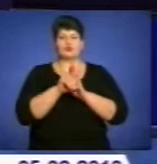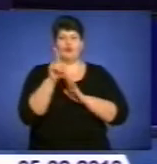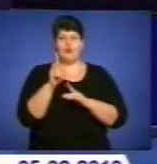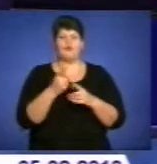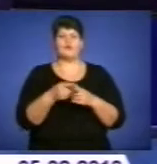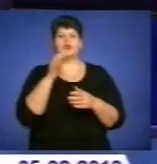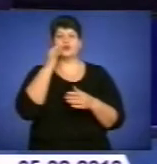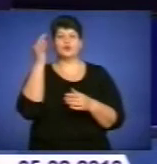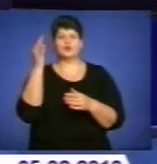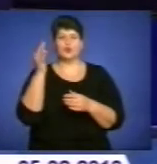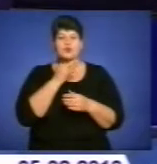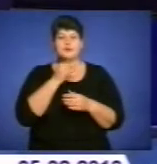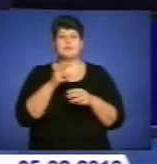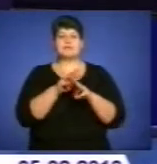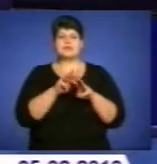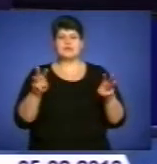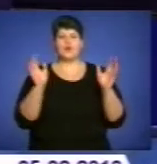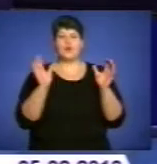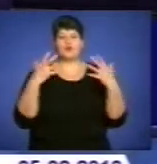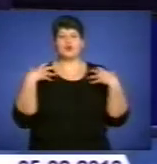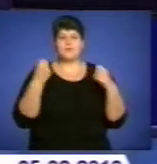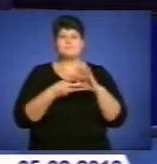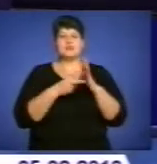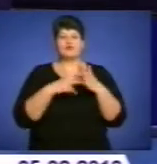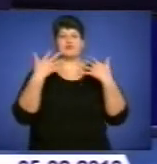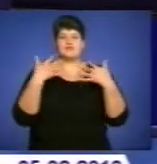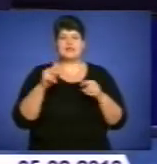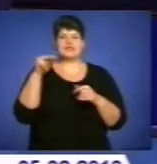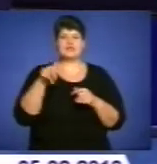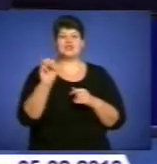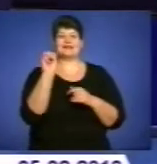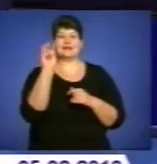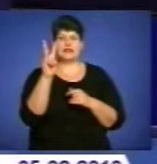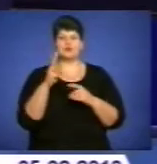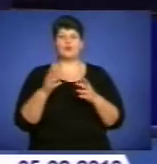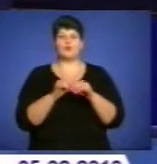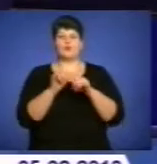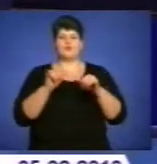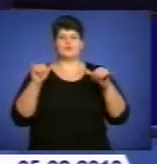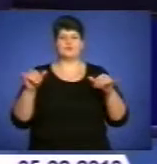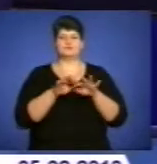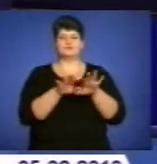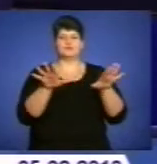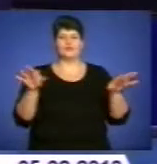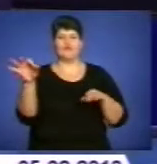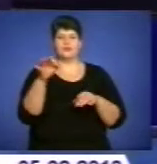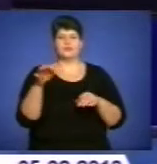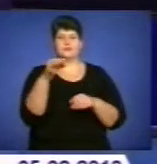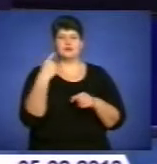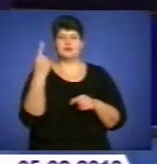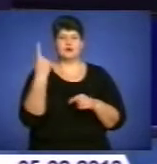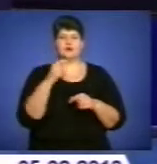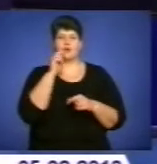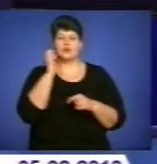досвід Міністерство охорони здоров'я планує вже з 2013-го поширювати решту України. Про те, як ще реформуватимуть